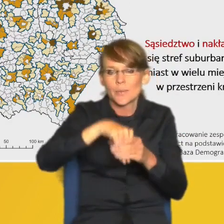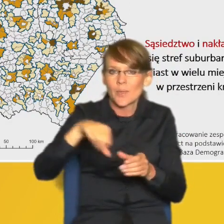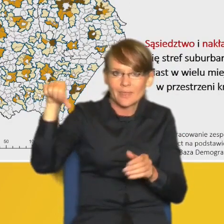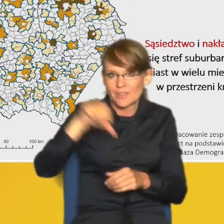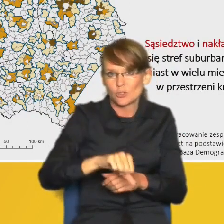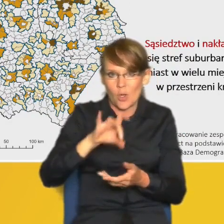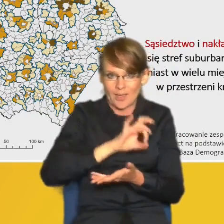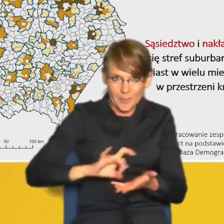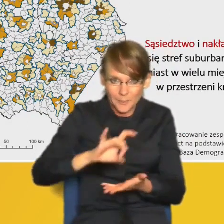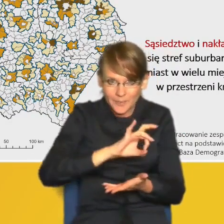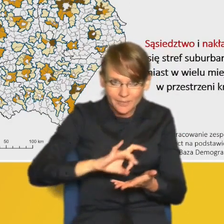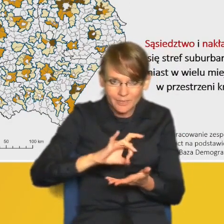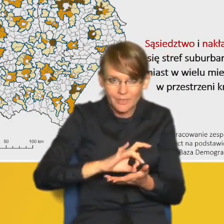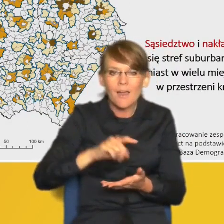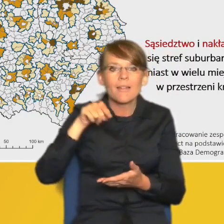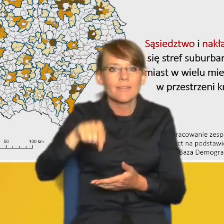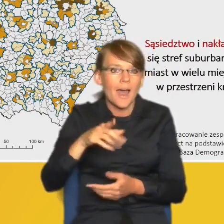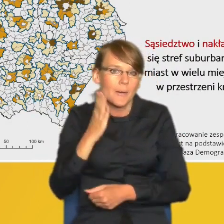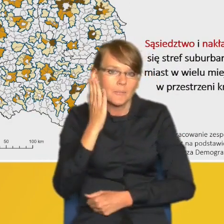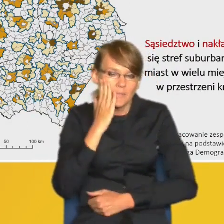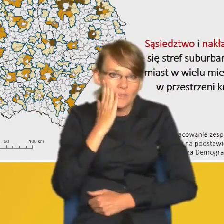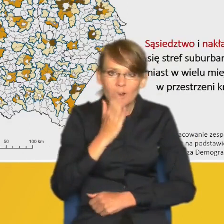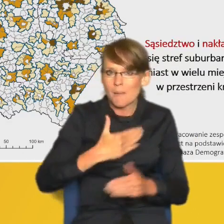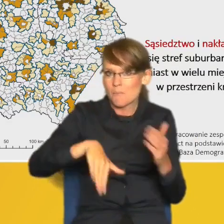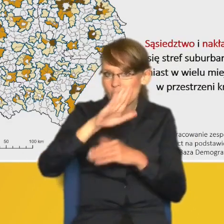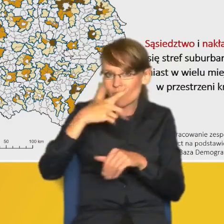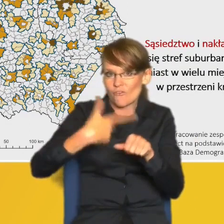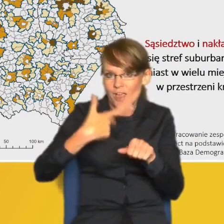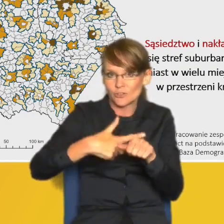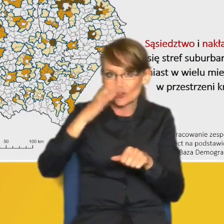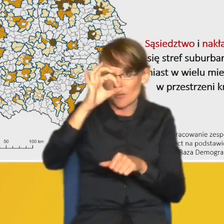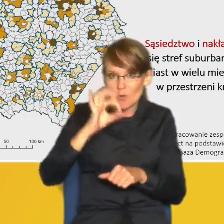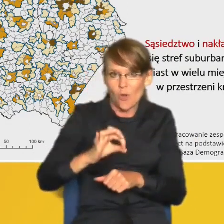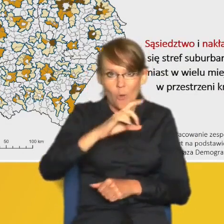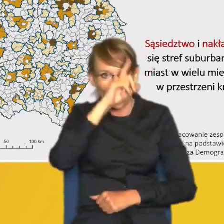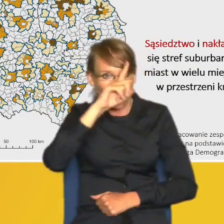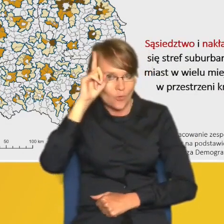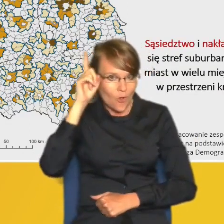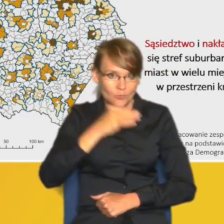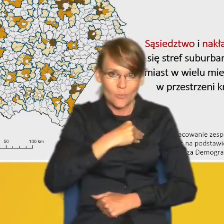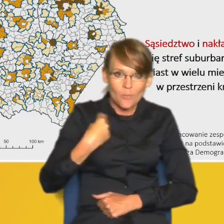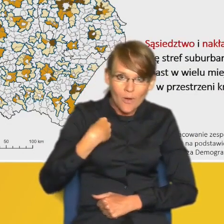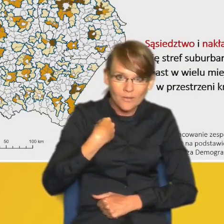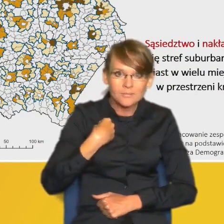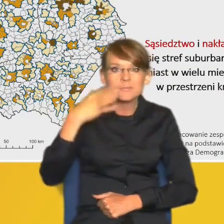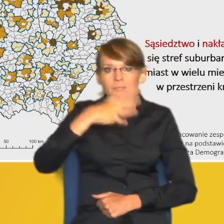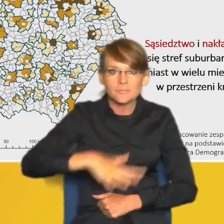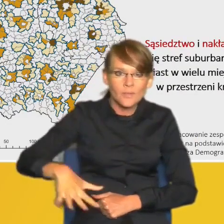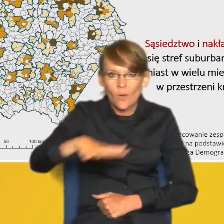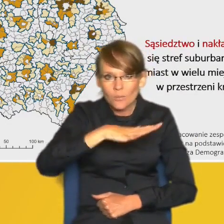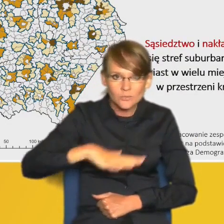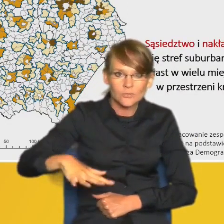i zamieszkiwane są przez ponad 20% ludności kraju. Obszarowo